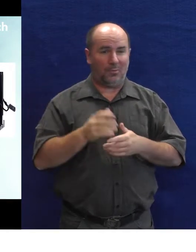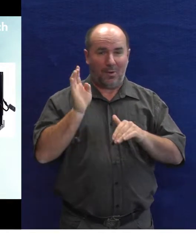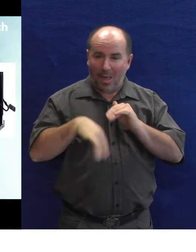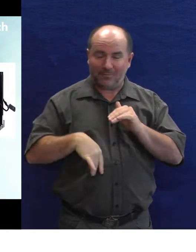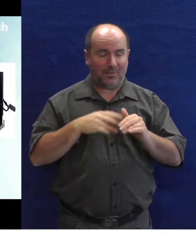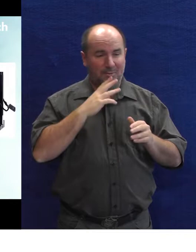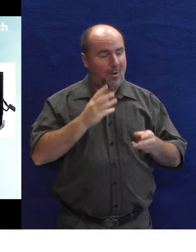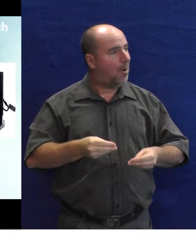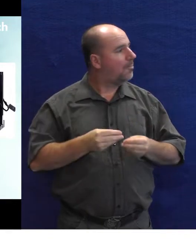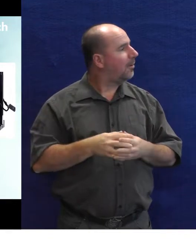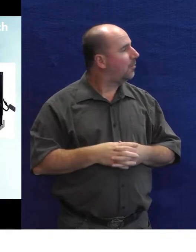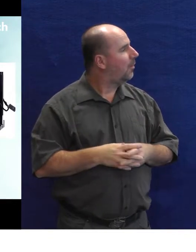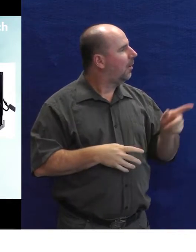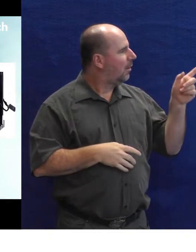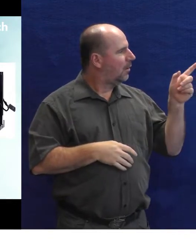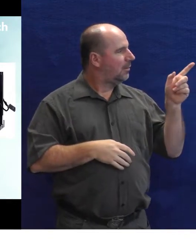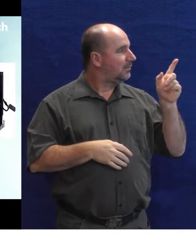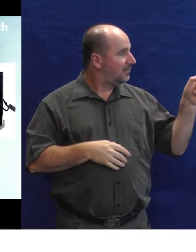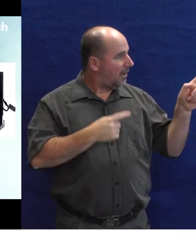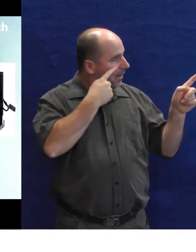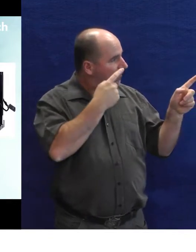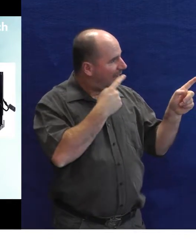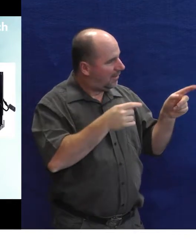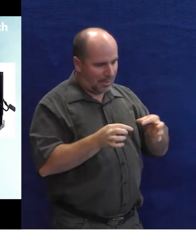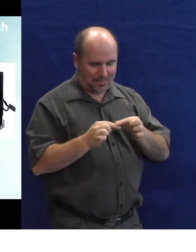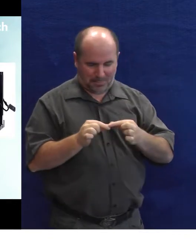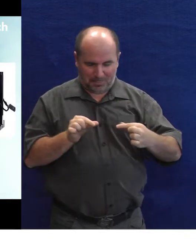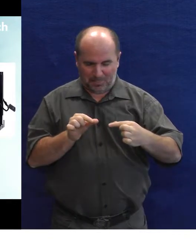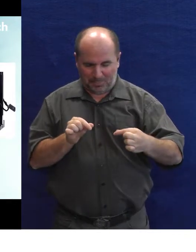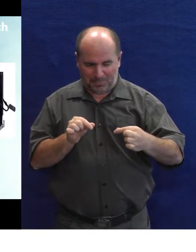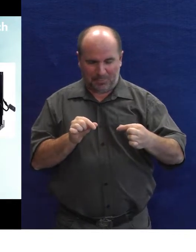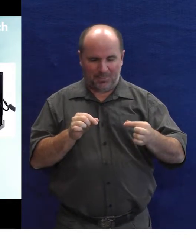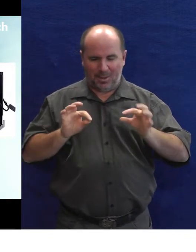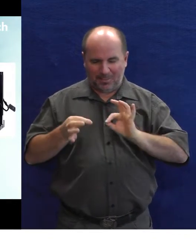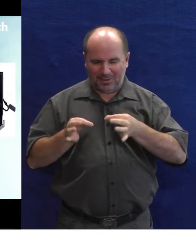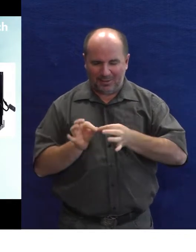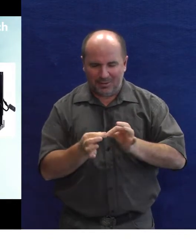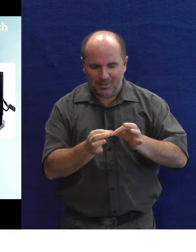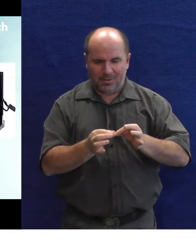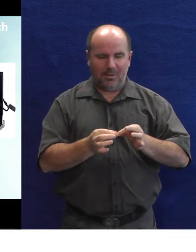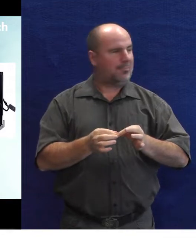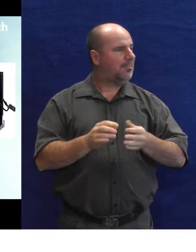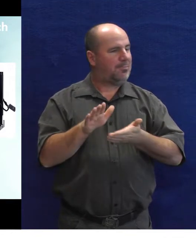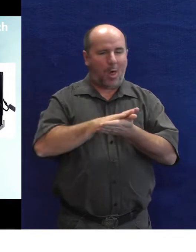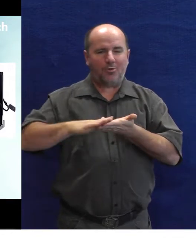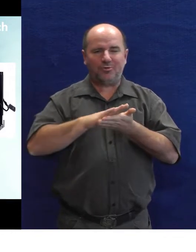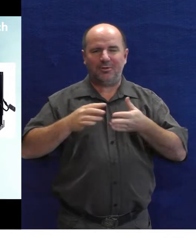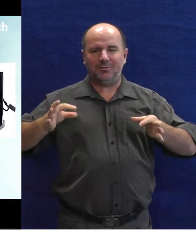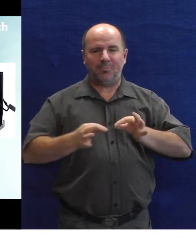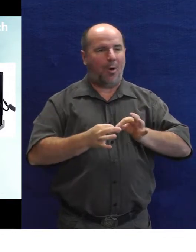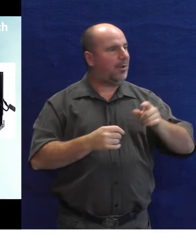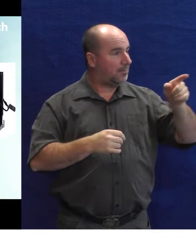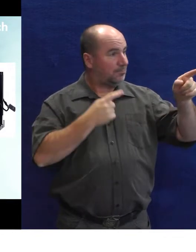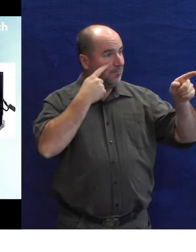takové více méně školní počítače. Tady ho vidíte na tom plošném spoji. Tady já ho mám